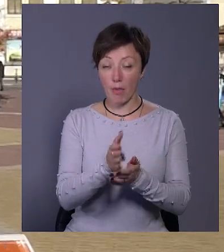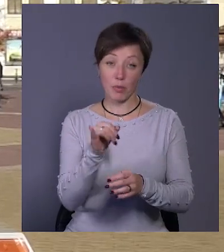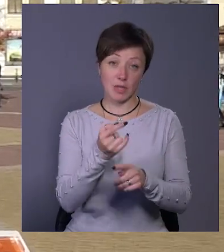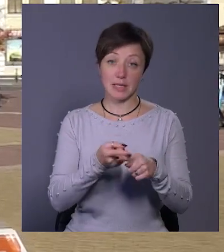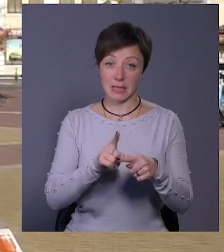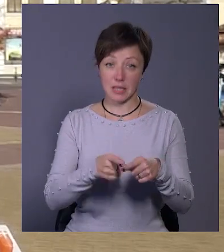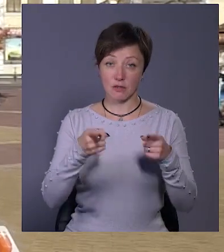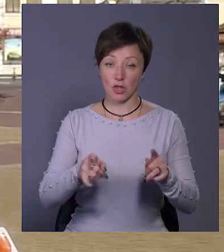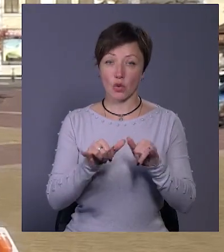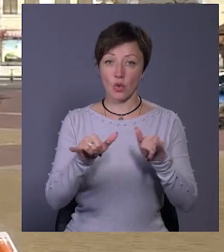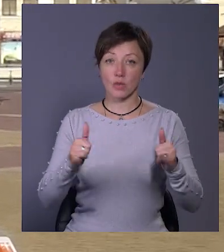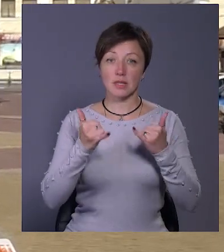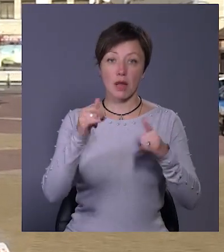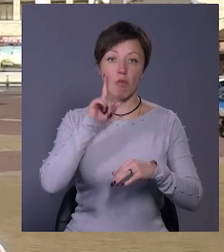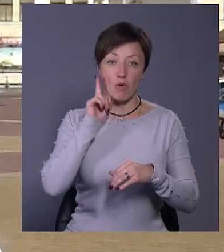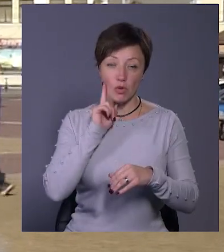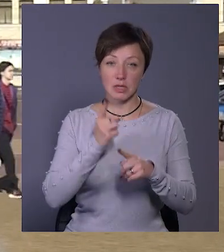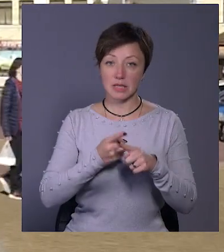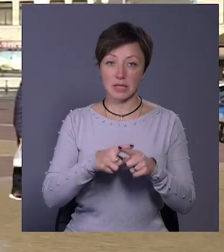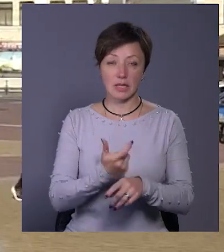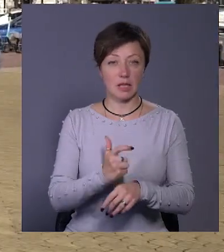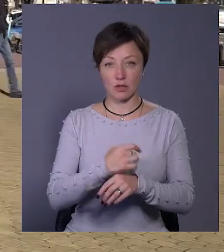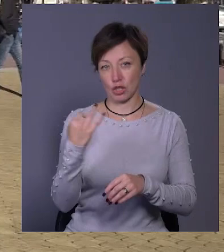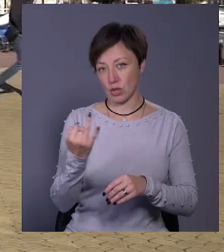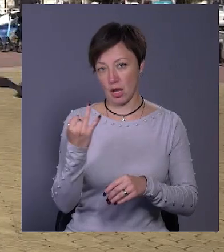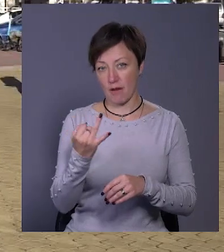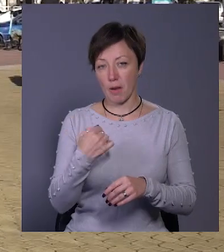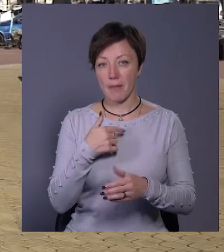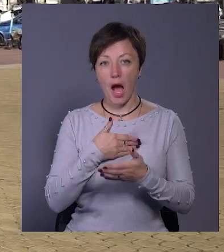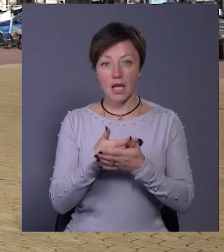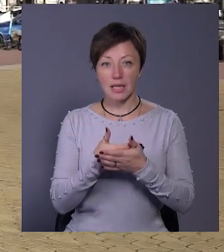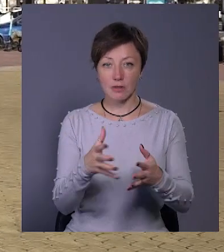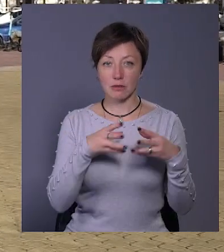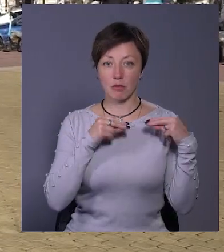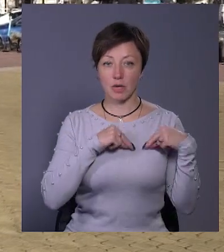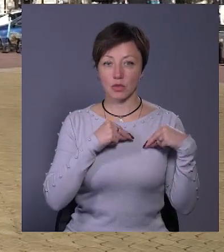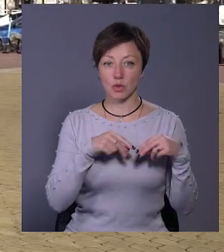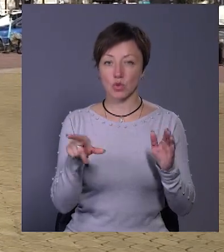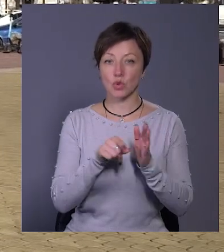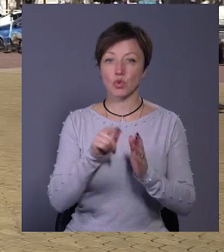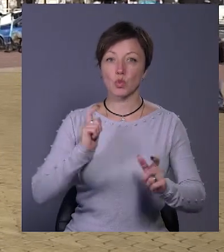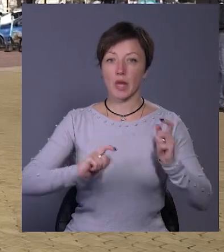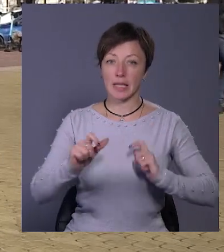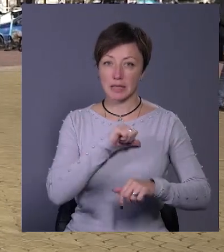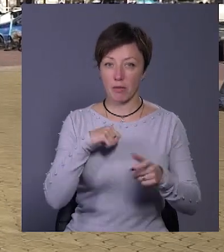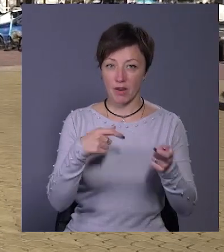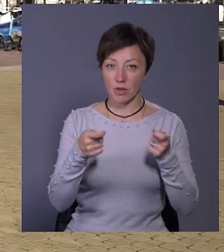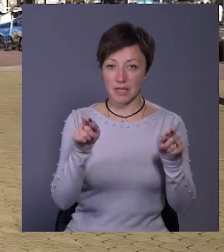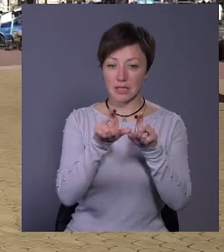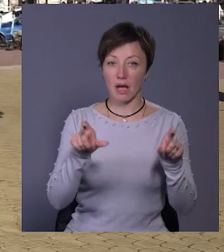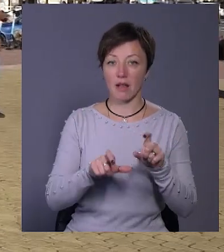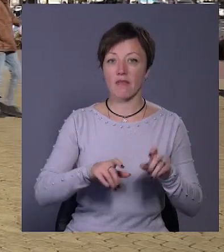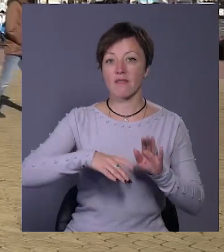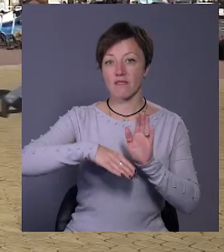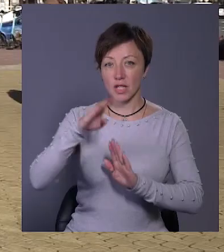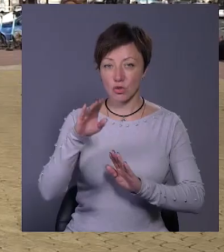це, звичайно, розвиток для молоді, і це надзвичайно цікаво. Ми активно співпрацюємо зі студентським самоврядуванням закладів вищої